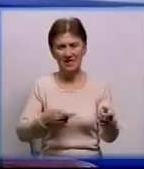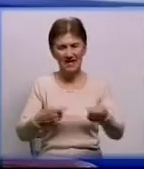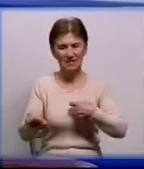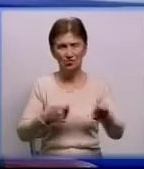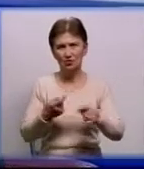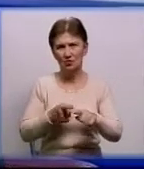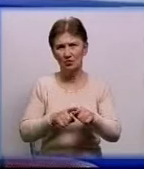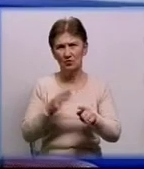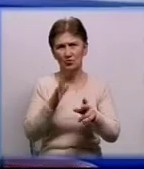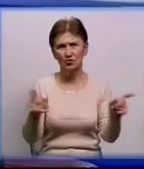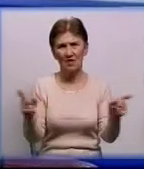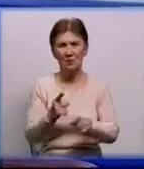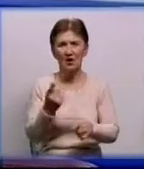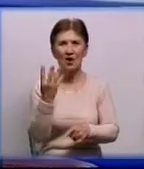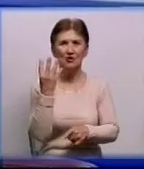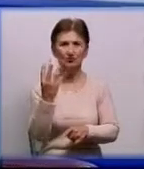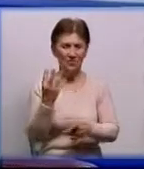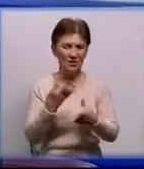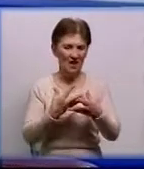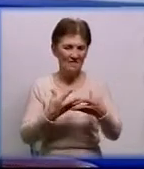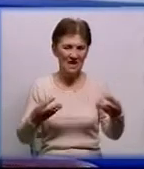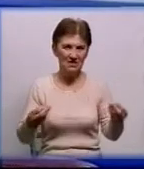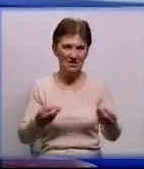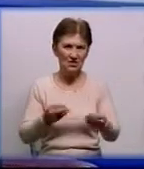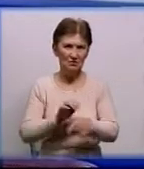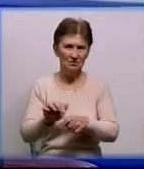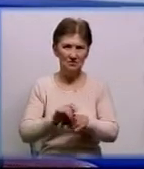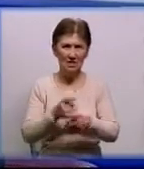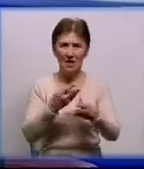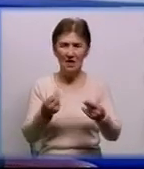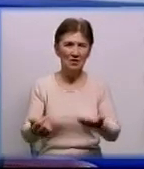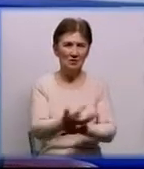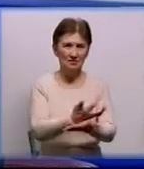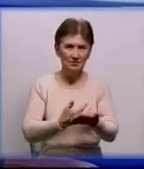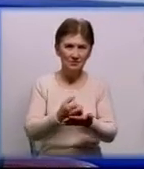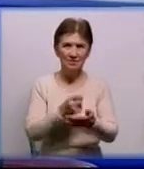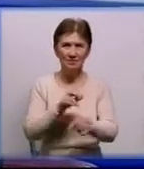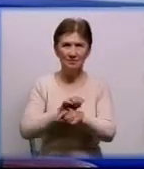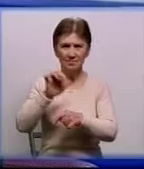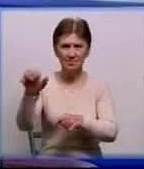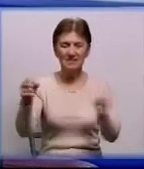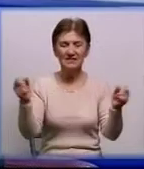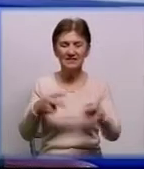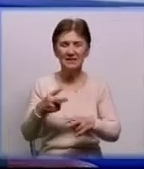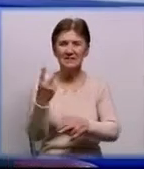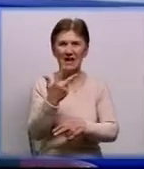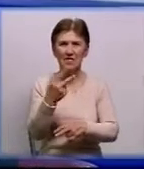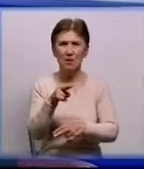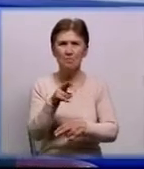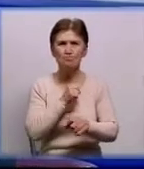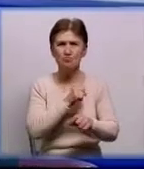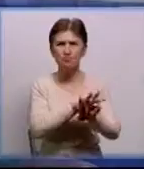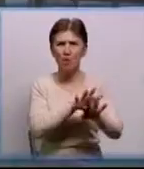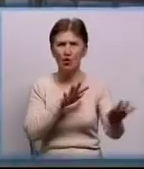який відбудеться в рамках четвертого весняного книговиру. Виречені гроші спрямують на підтримку третього полку спеціального призначення, що у